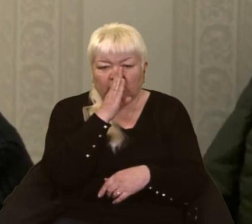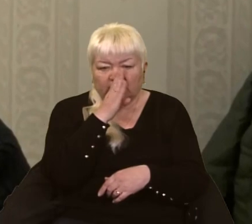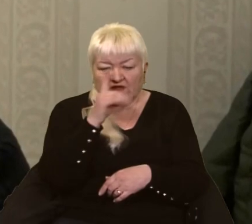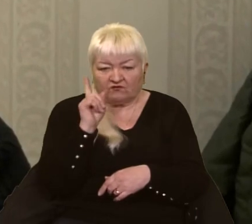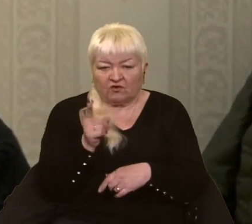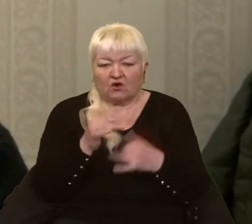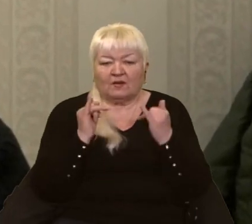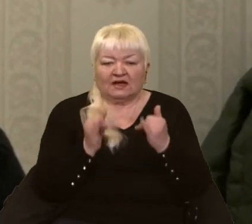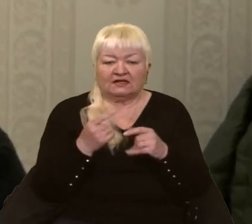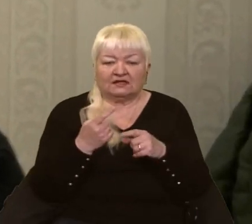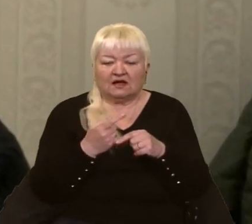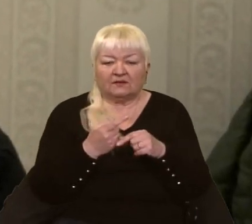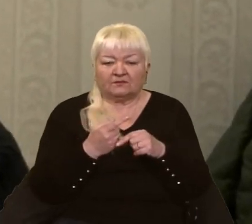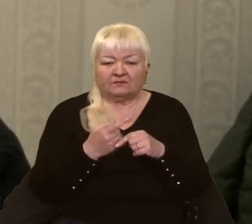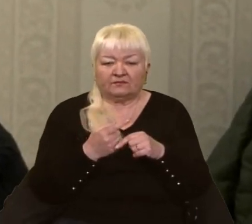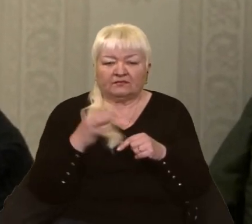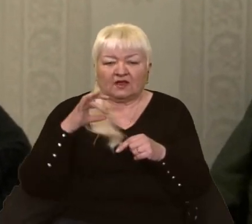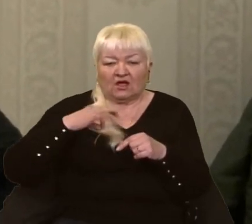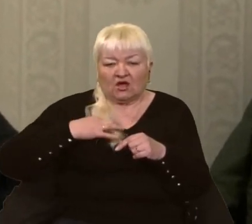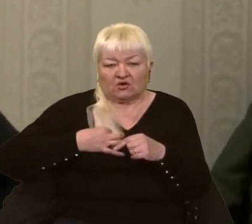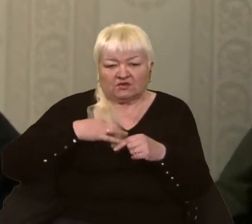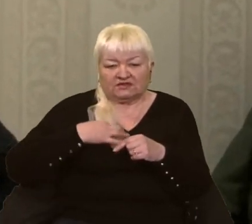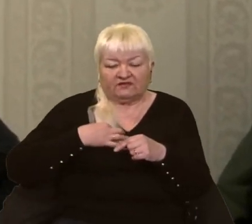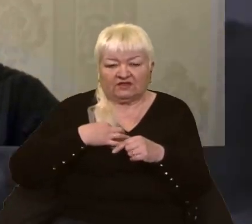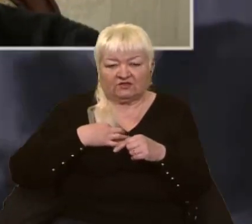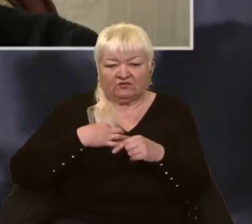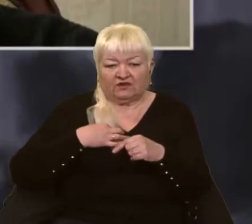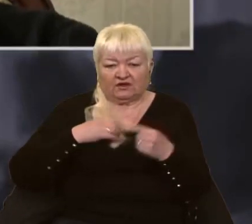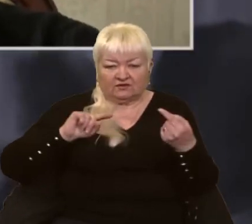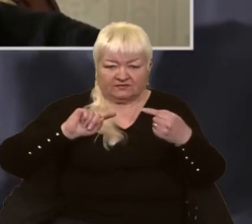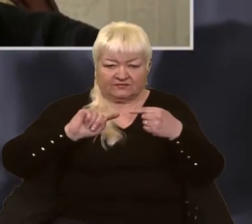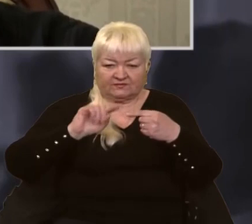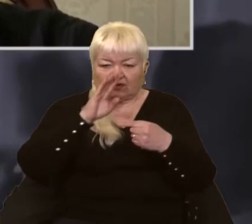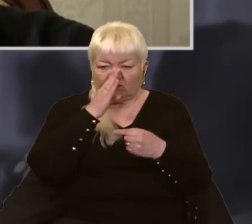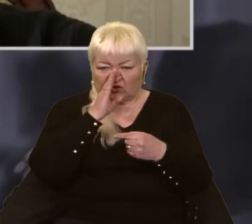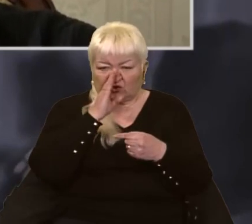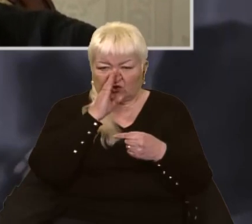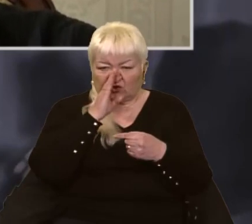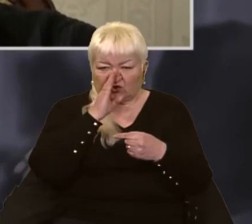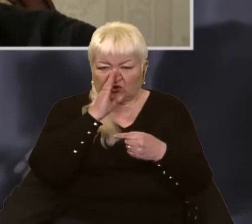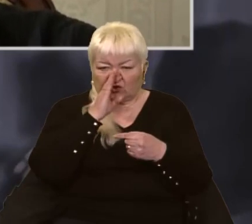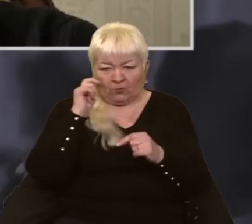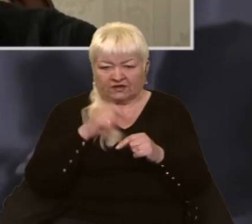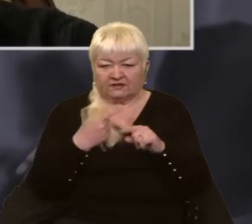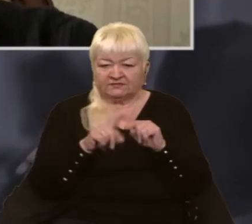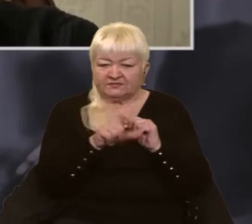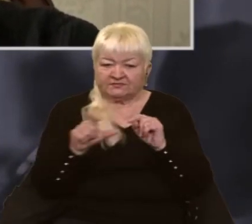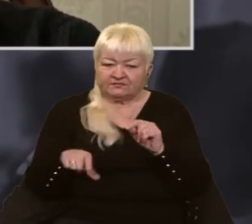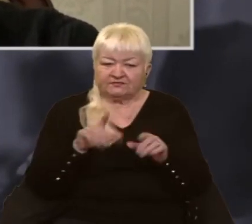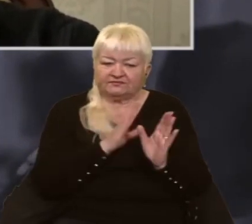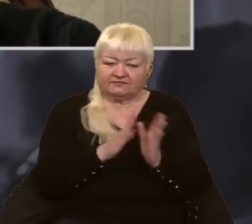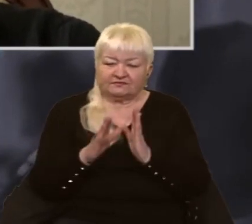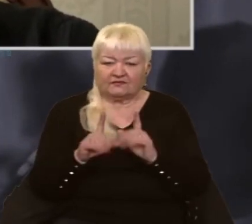саме для розвідувально-підривної діяльності проти України. Це ті люди, які поводять себе дивно, які